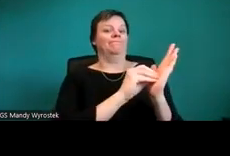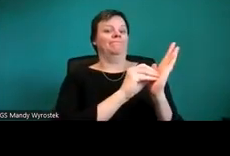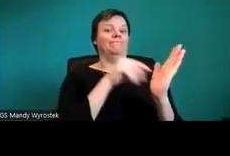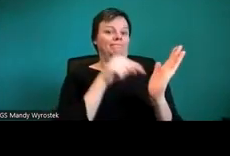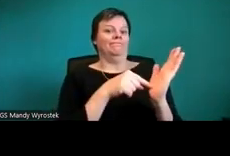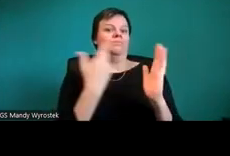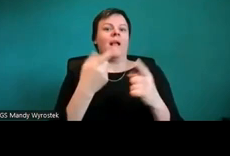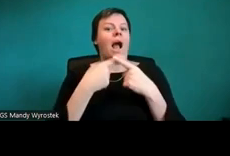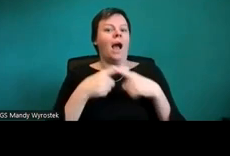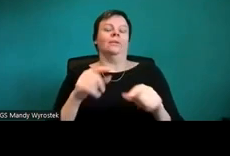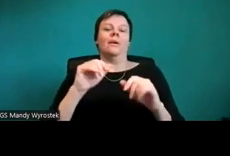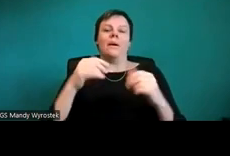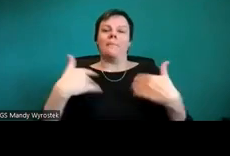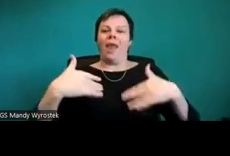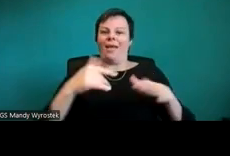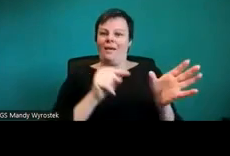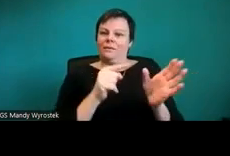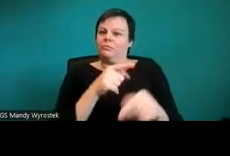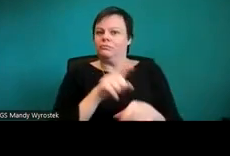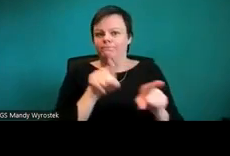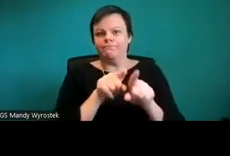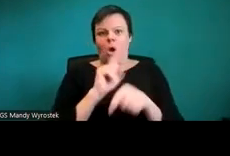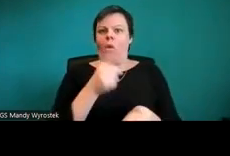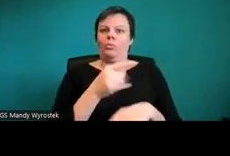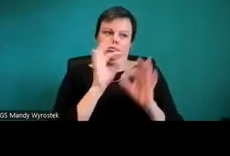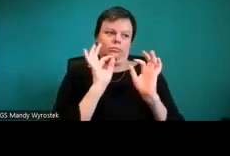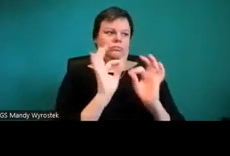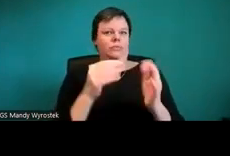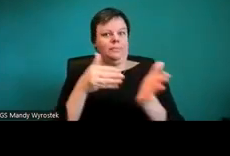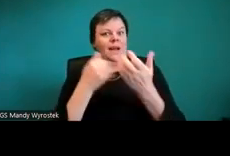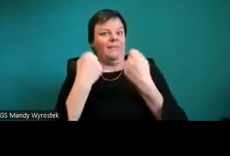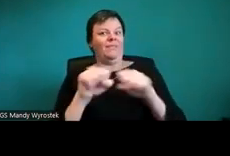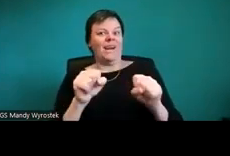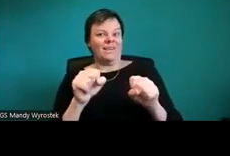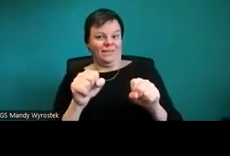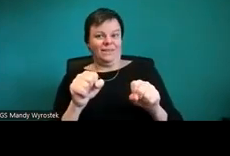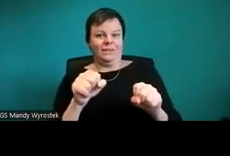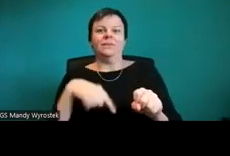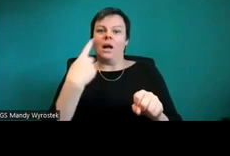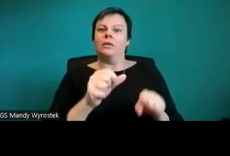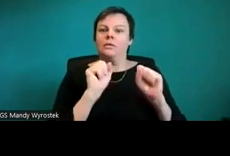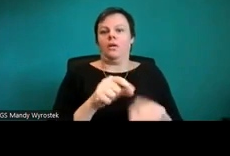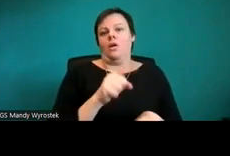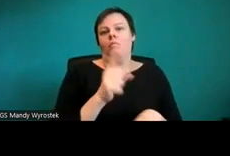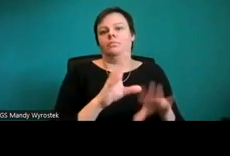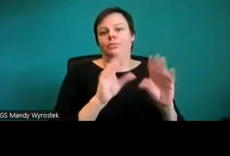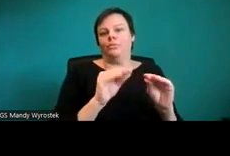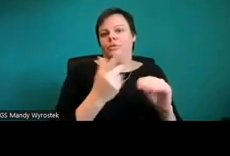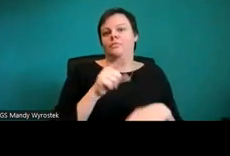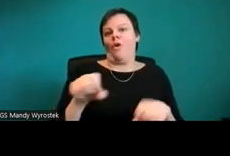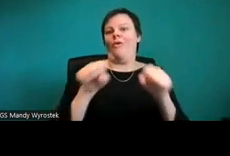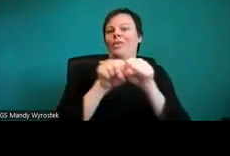man nämlich auch online auf die Videoplattform wechseln, wo die Barrierefreiheit im Moment am besten bestellt ist.